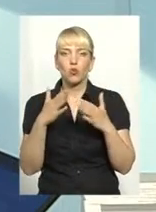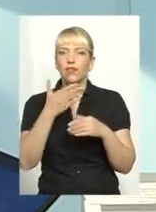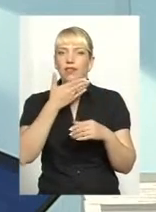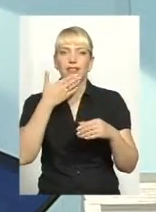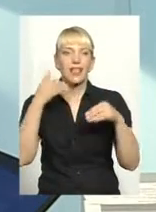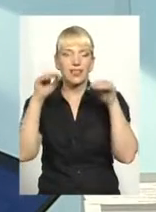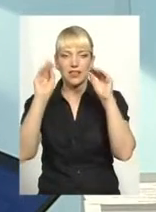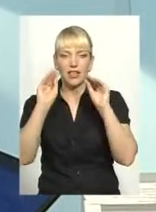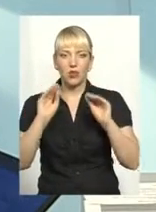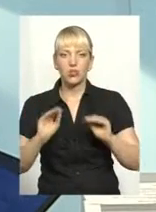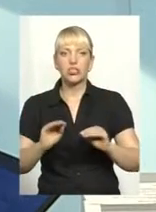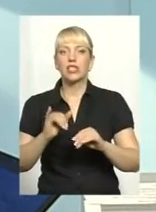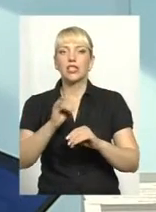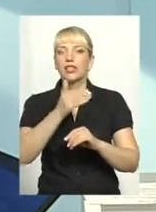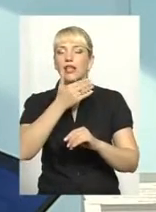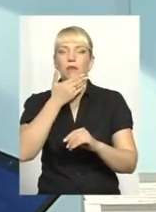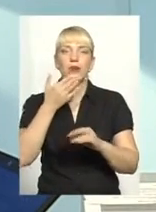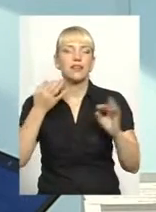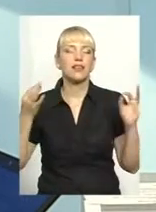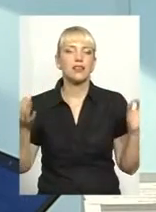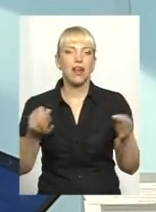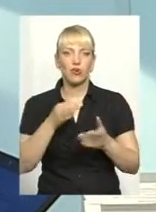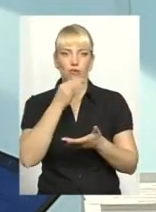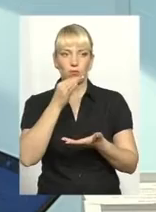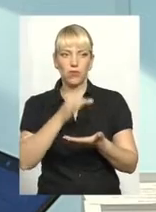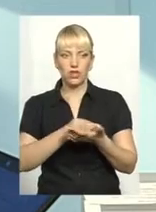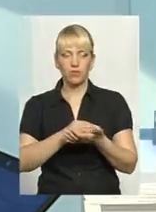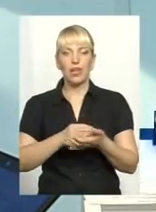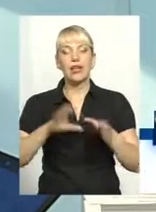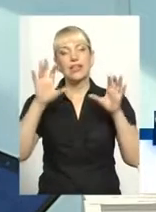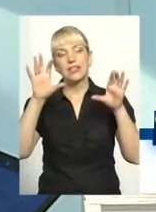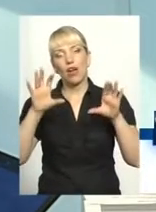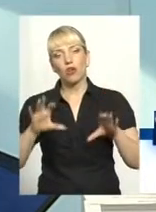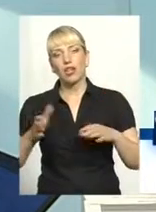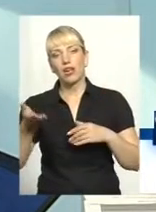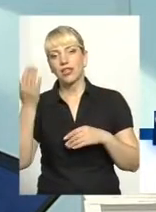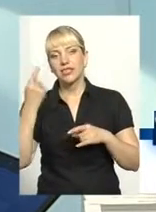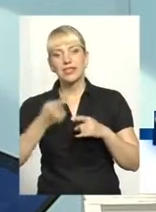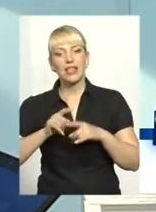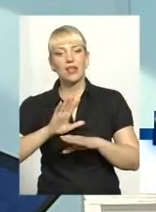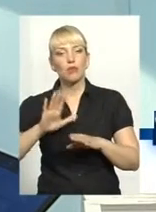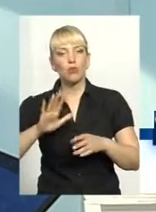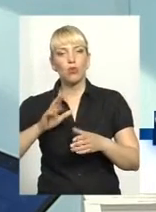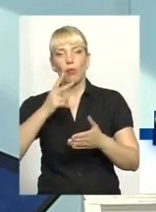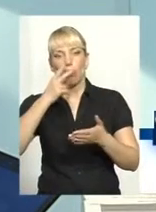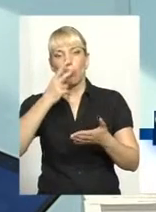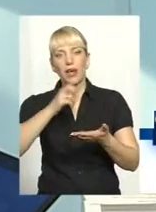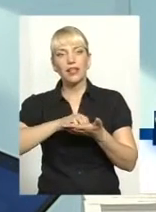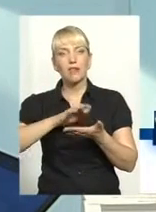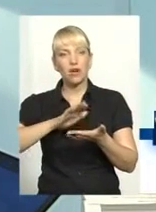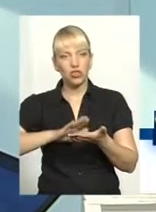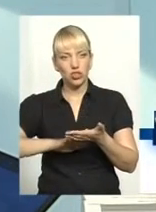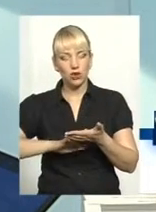і не несуть за це ніякої відповідальності. Тобто, законодавством раніше не було це передбачено. А